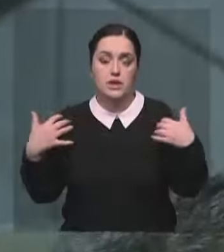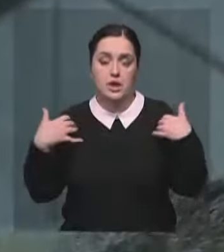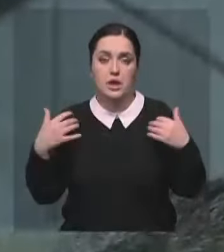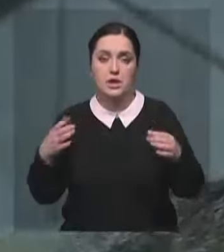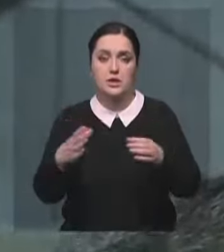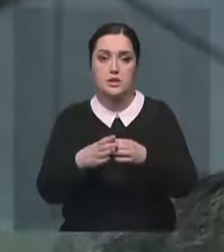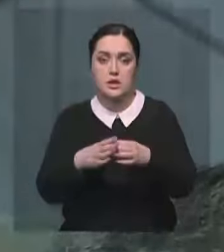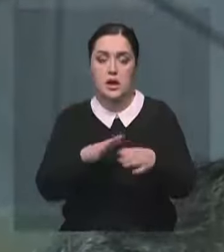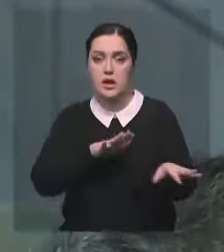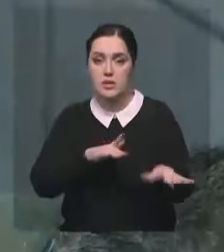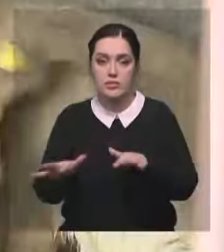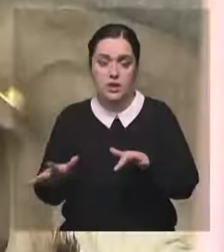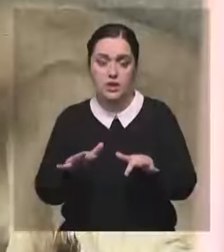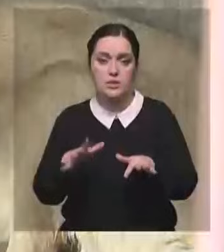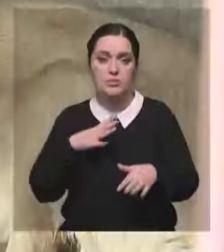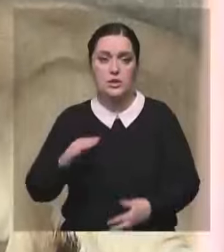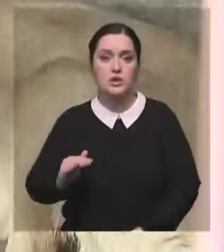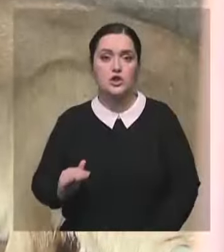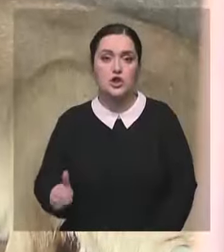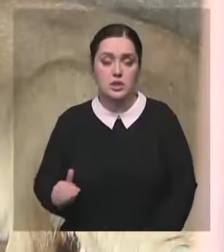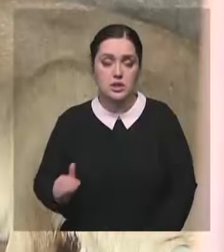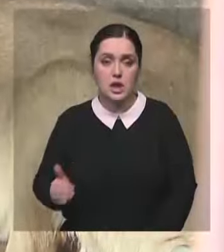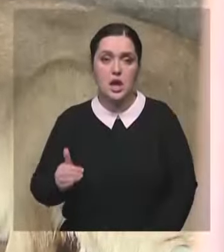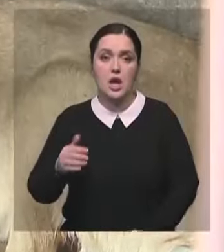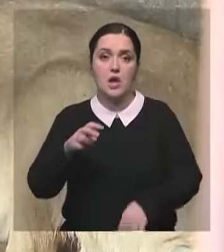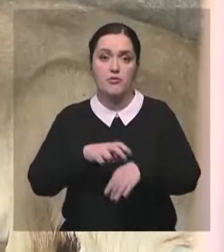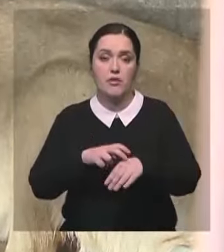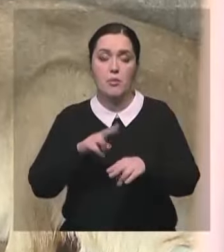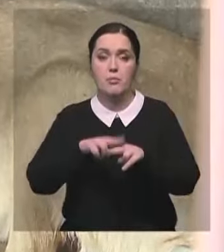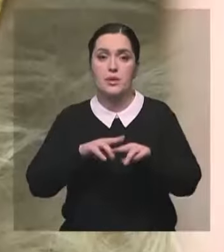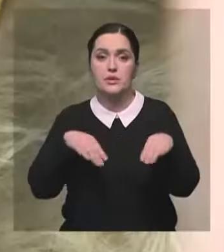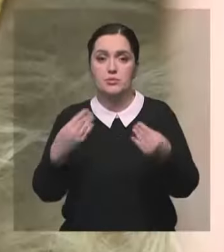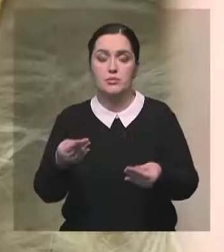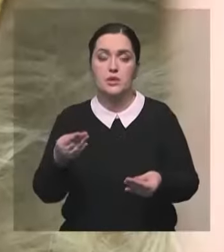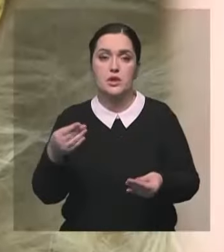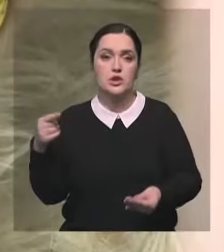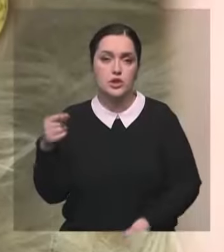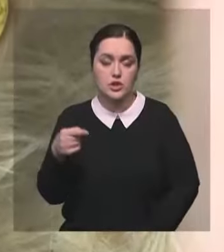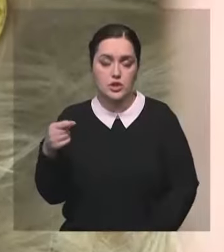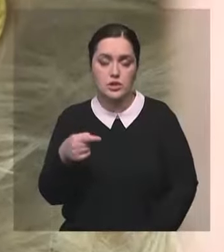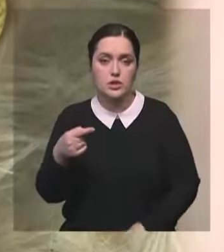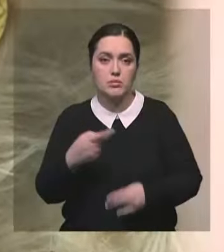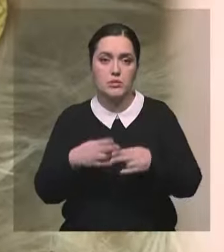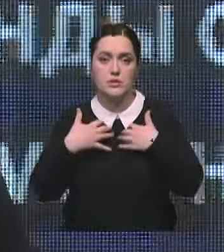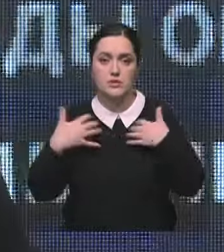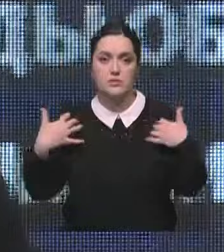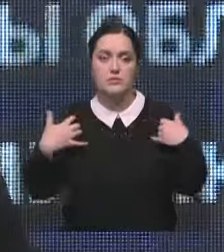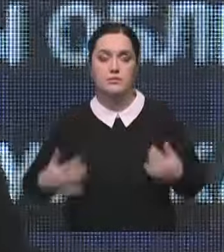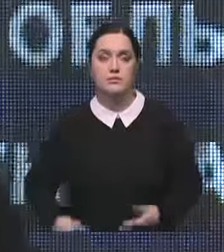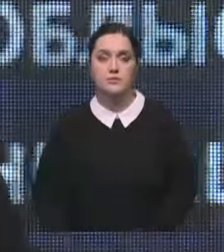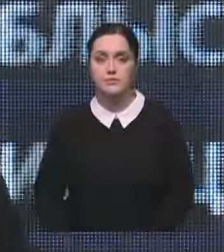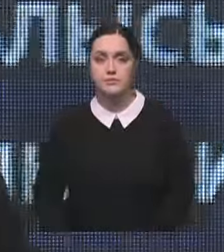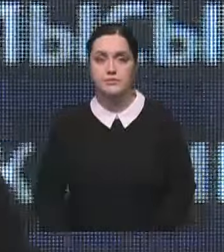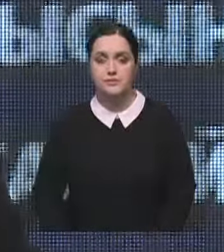Операции проводили в частных ветклиниках. На сегодняшний день паспорт получили чуть больше тысячи четвероногих беспризорников. По итогам года,